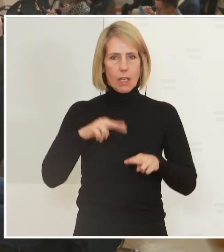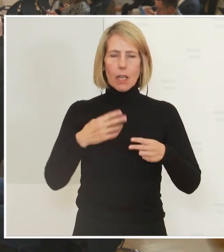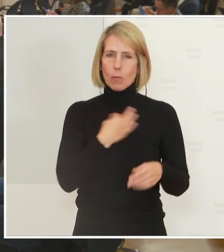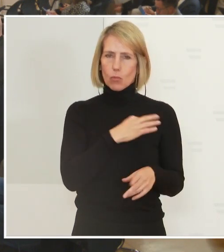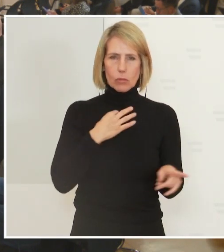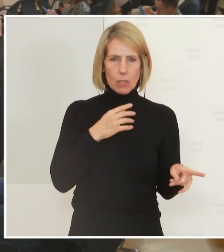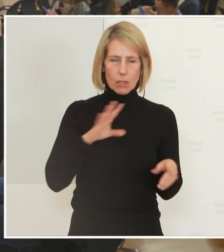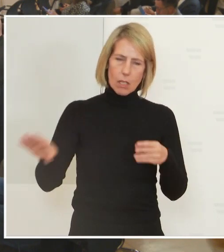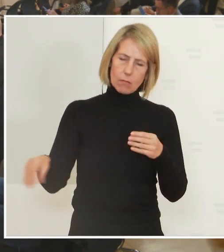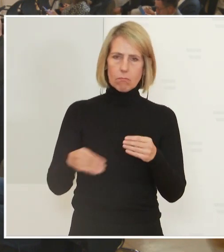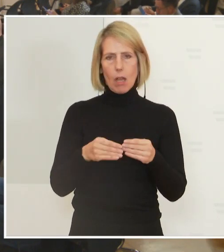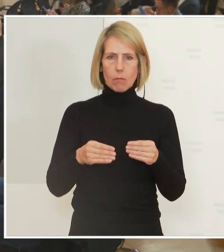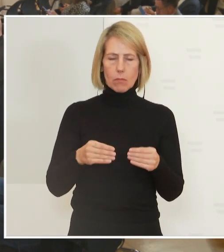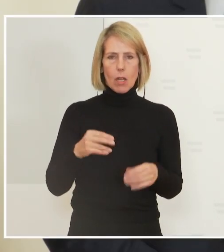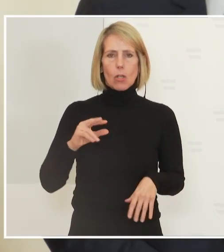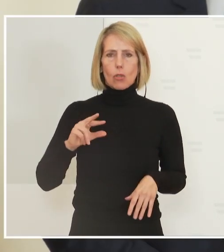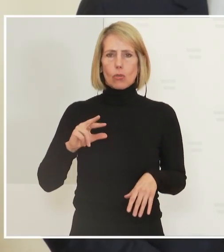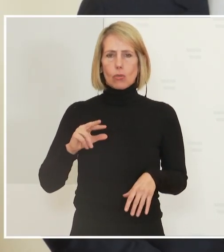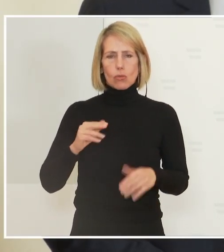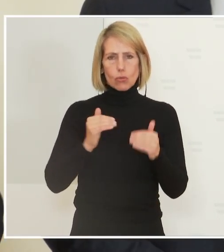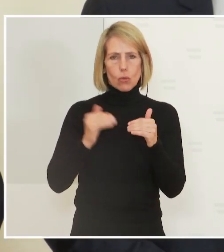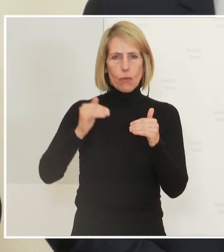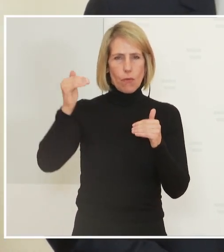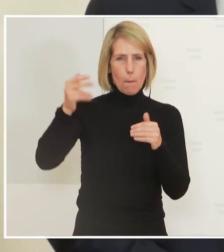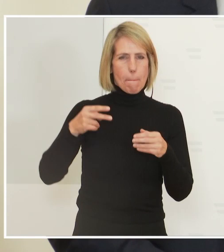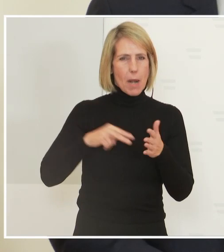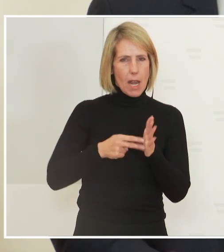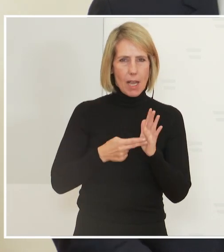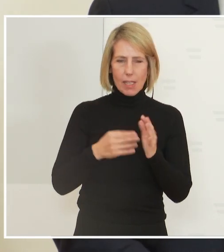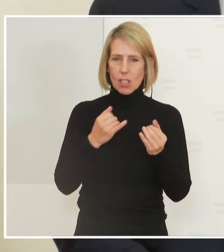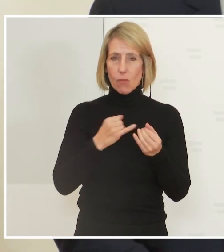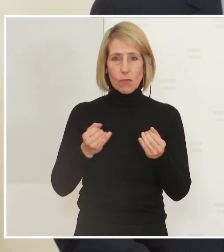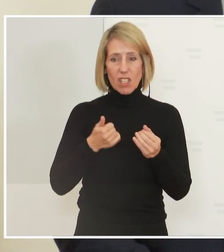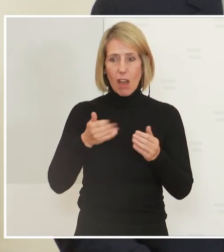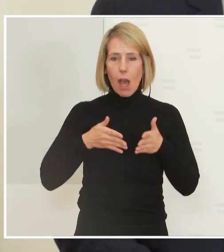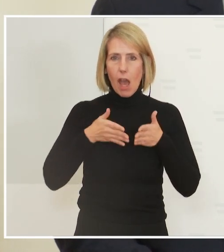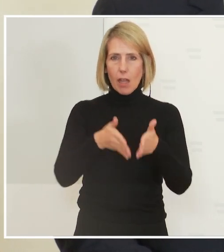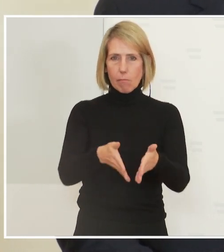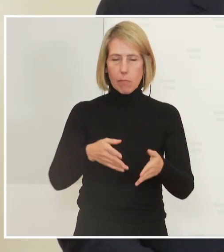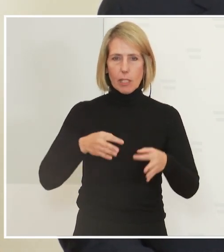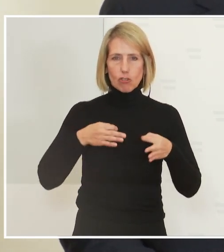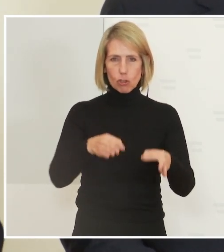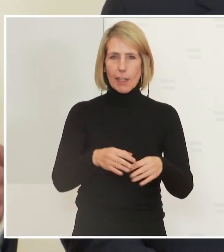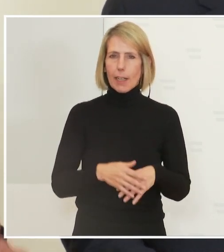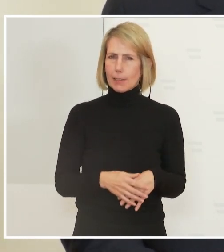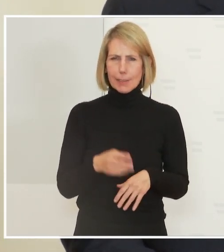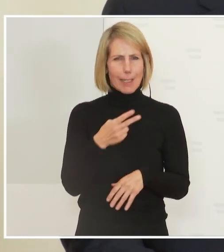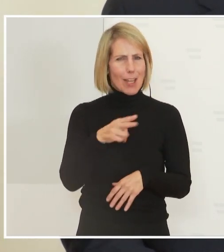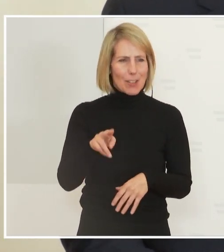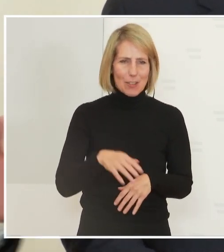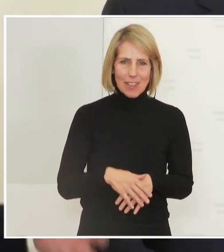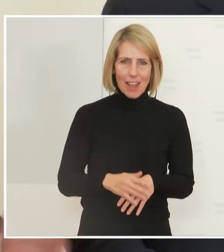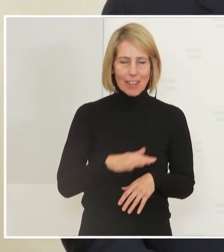ich, ein wichtiger Punkt ist. Der Stufenplan, man hat manchmal das Gefühl, das ist eine Einbahnstraße, ist er natürlich nicht. Das Selbstverständnis, das Verständnis, ich glaube, von allen